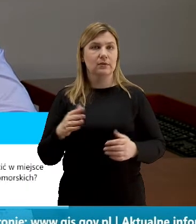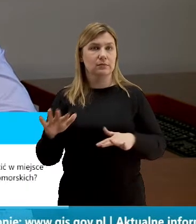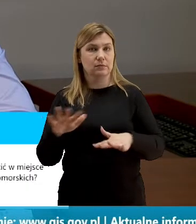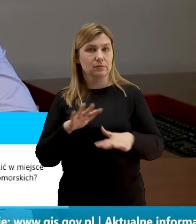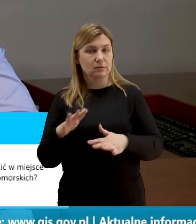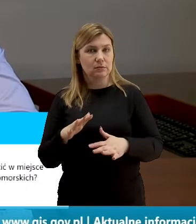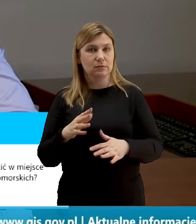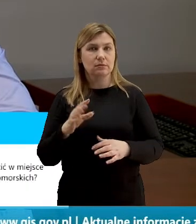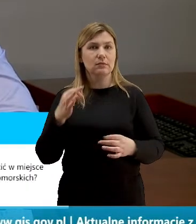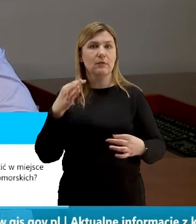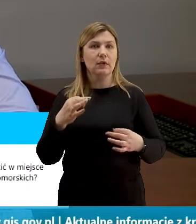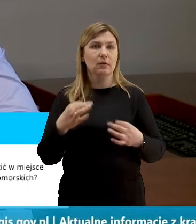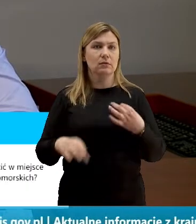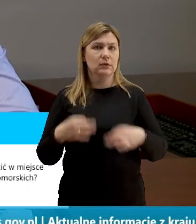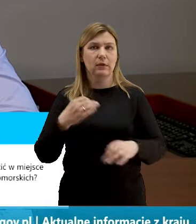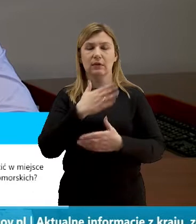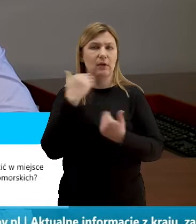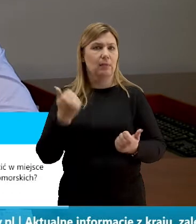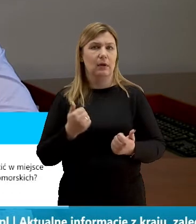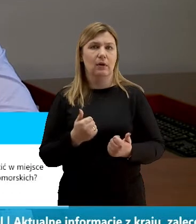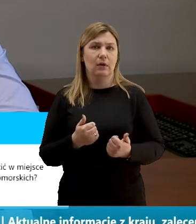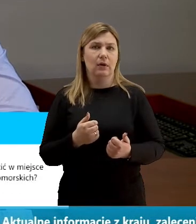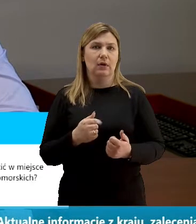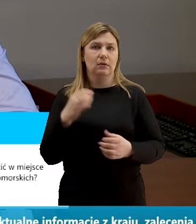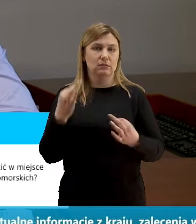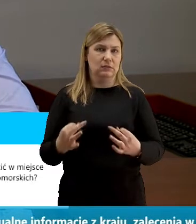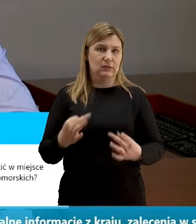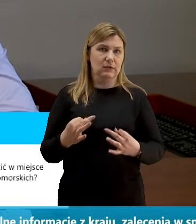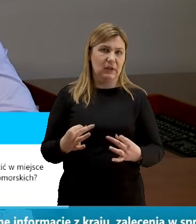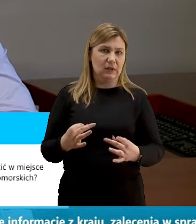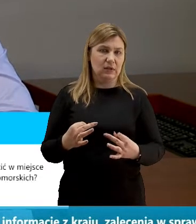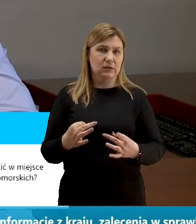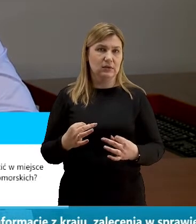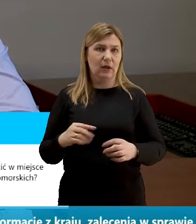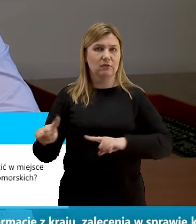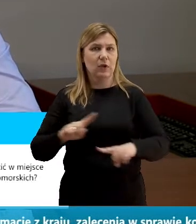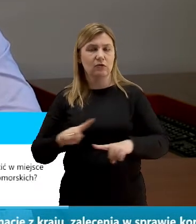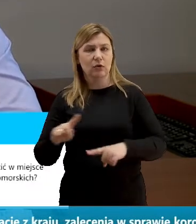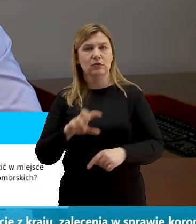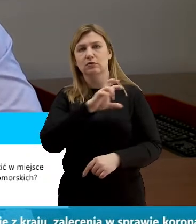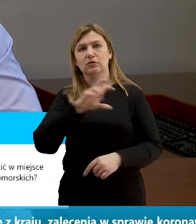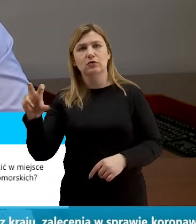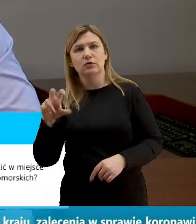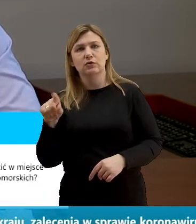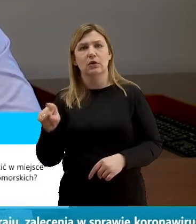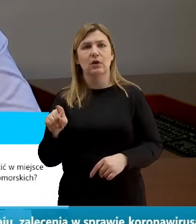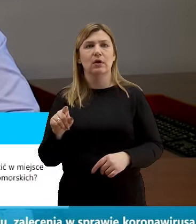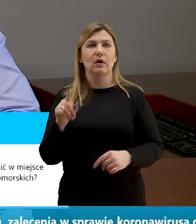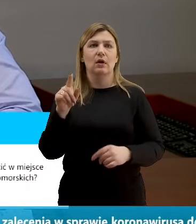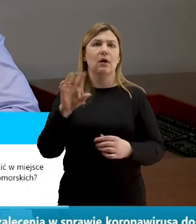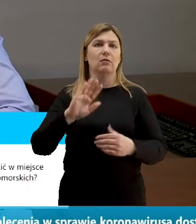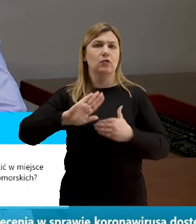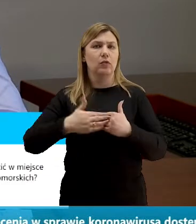ceremonii nie ma to na tą chwilę znaczenia tak czy ta czy ta ceremonia jest realizowana